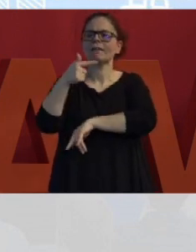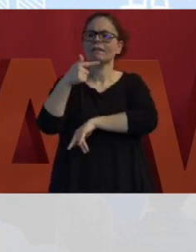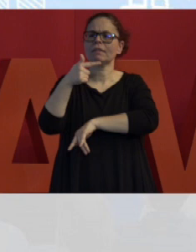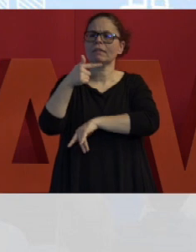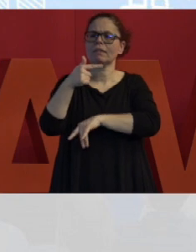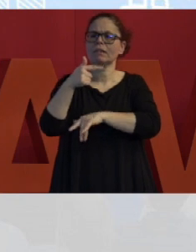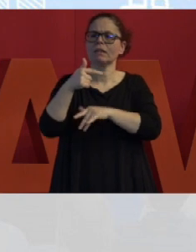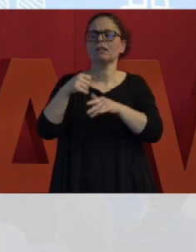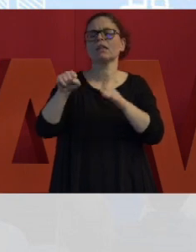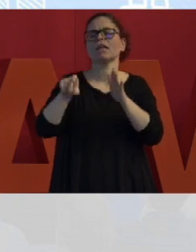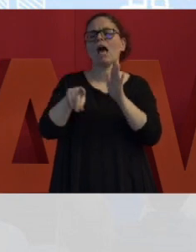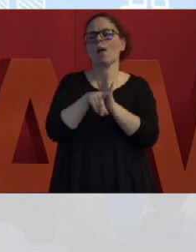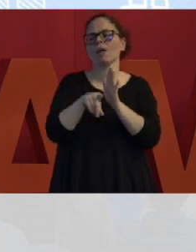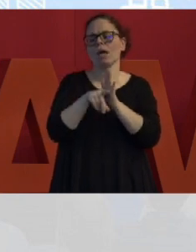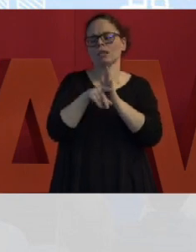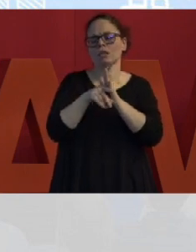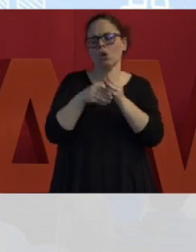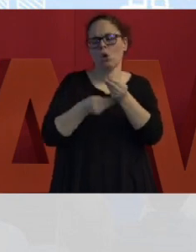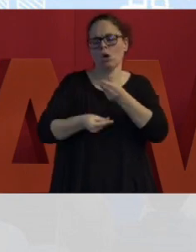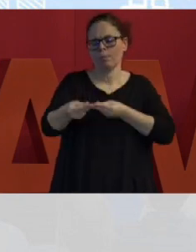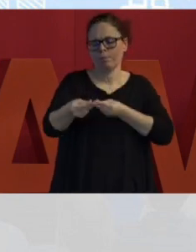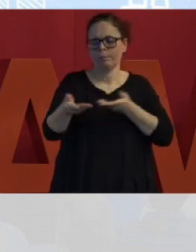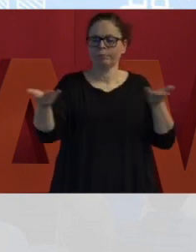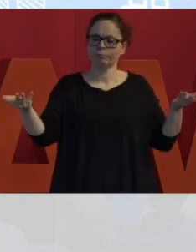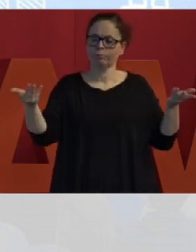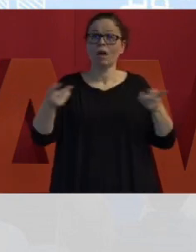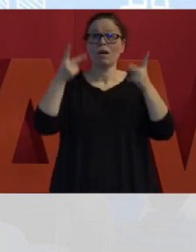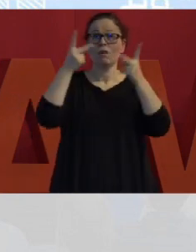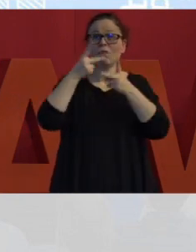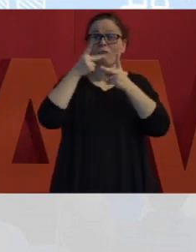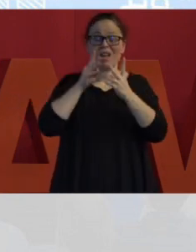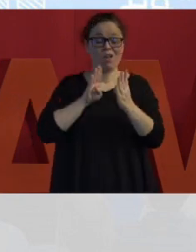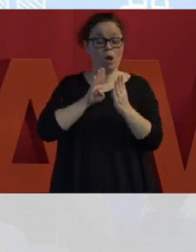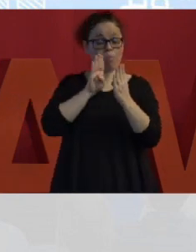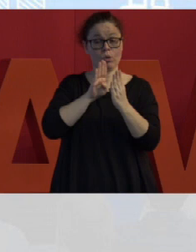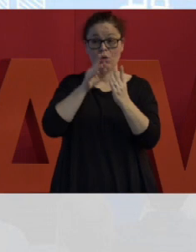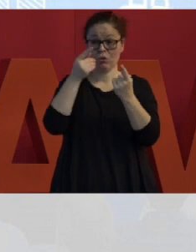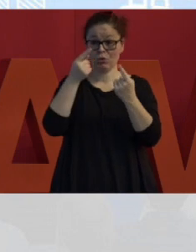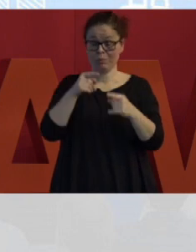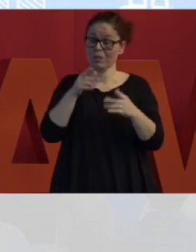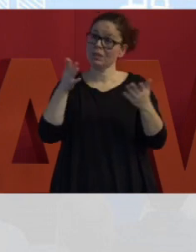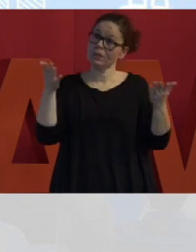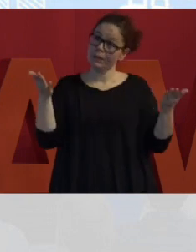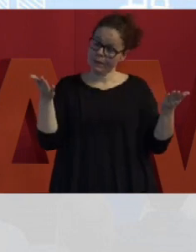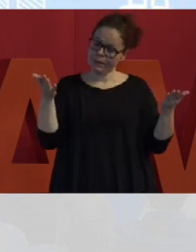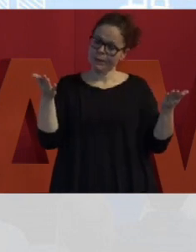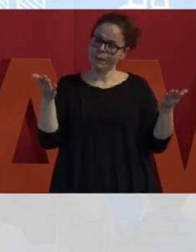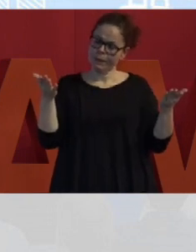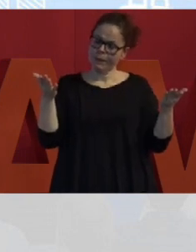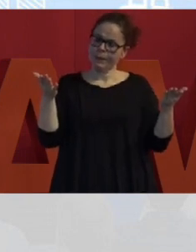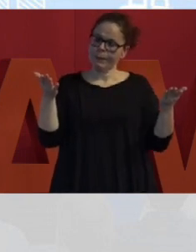un'applicazione in un'unica soluzione. Questo approccio fa sì che soprattutto quando si tratta di realizzare